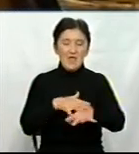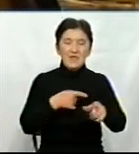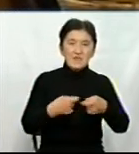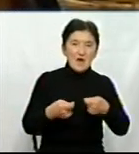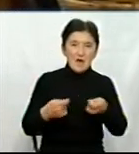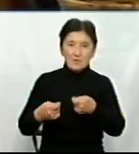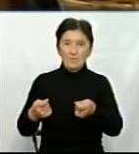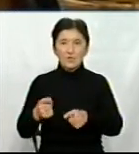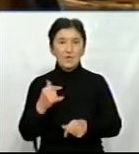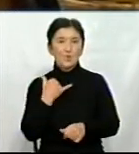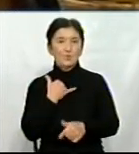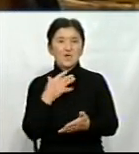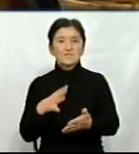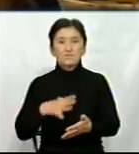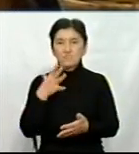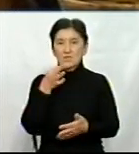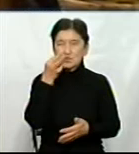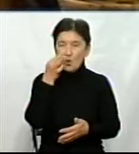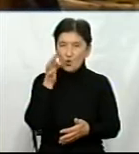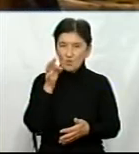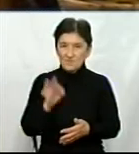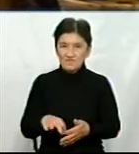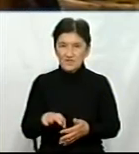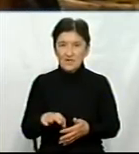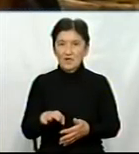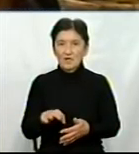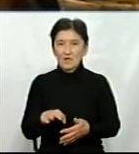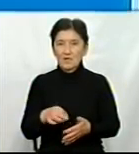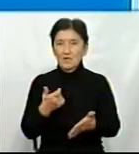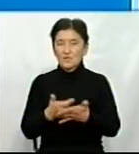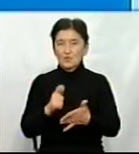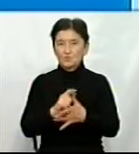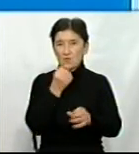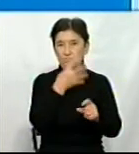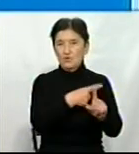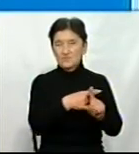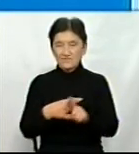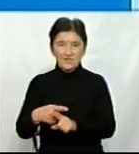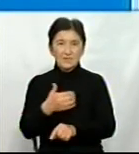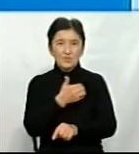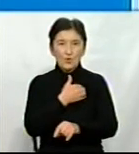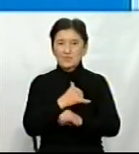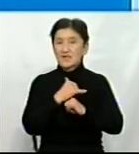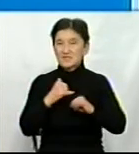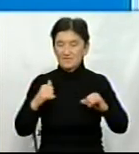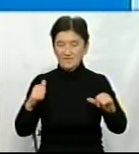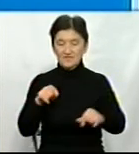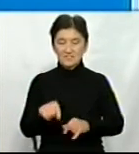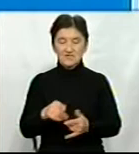Тому що у нас був досвід до березня-квітня місяця дуже позитивний. І ми хотіли розвивати цей напрямок.